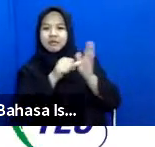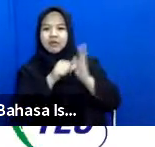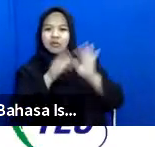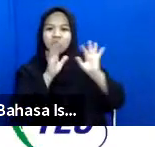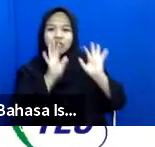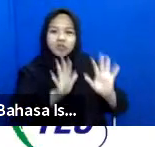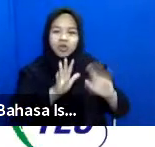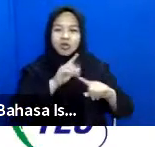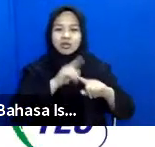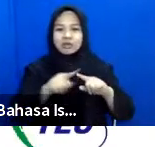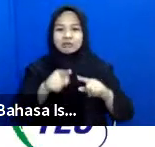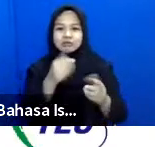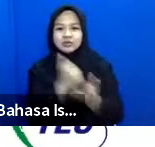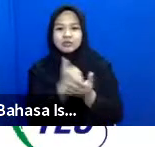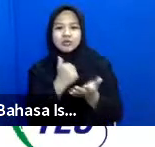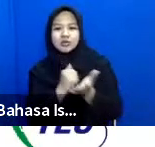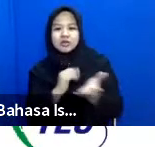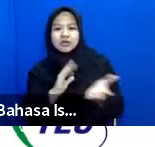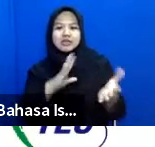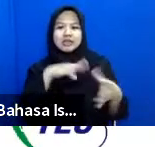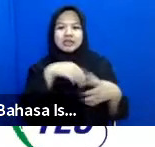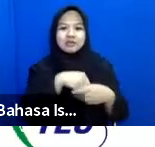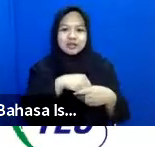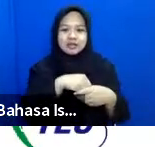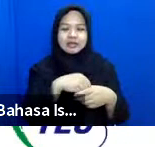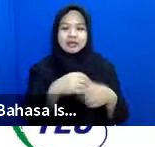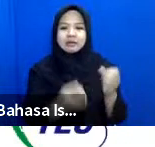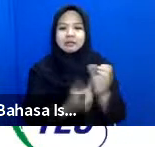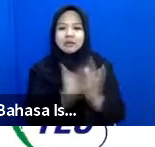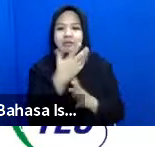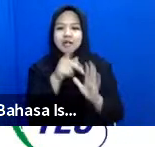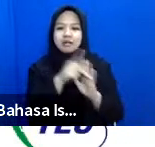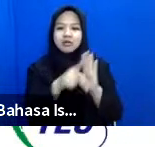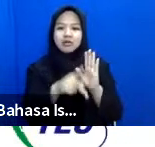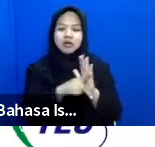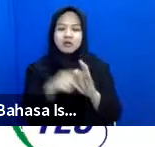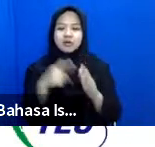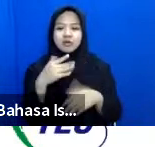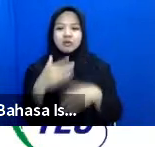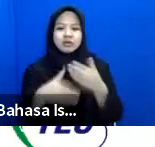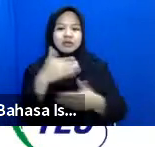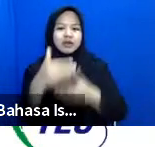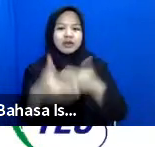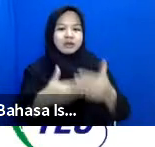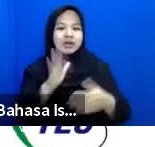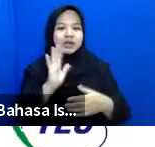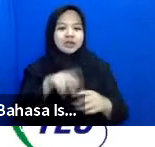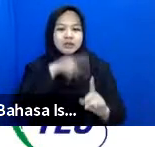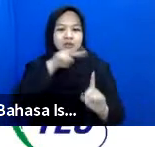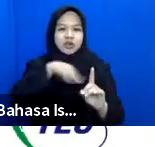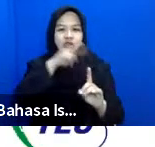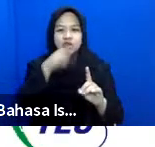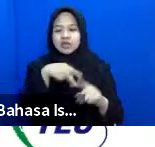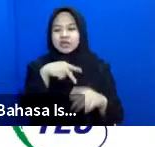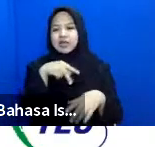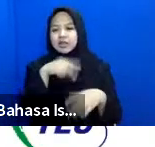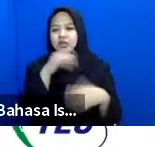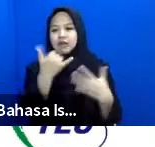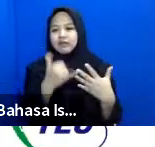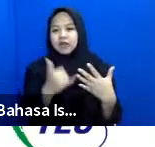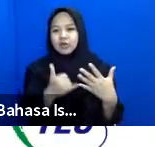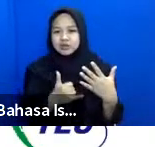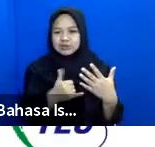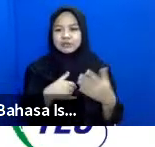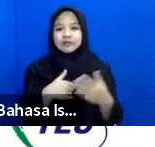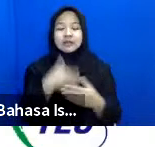tapi dia benar-benar terlibat dalam pengembangan program dalam penerapan dan juga nanti monitoring dan evaluasi jadi dalam